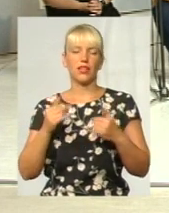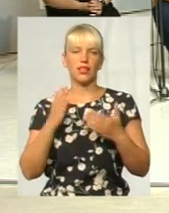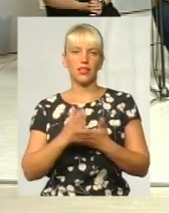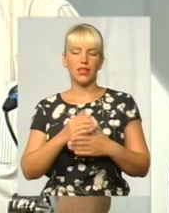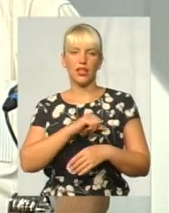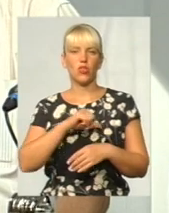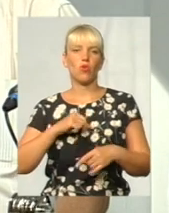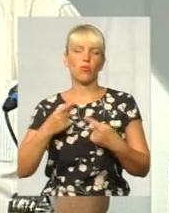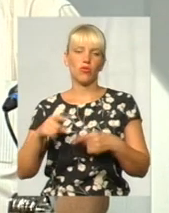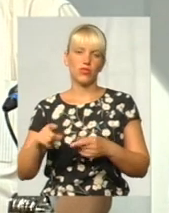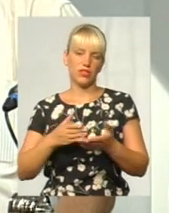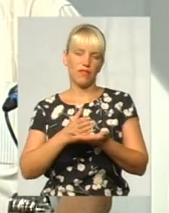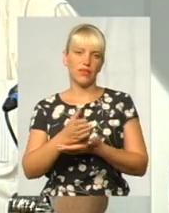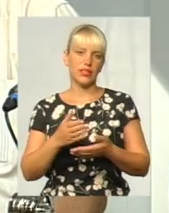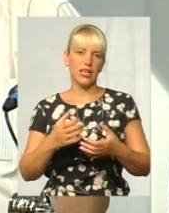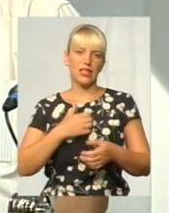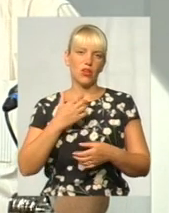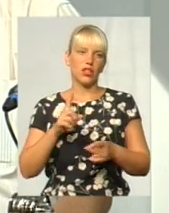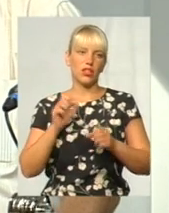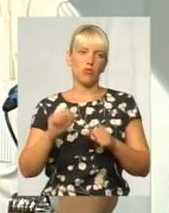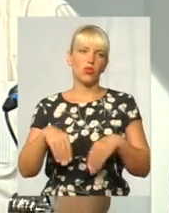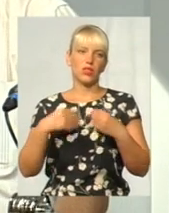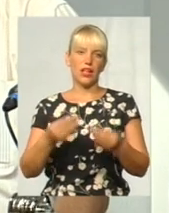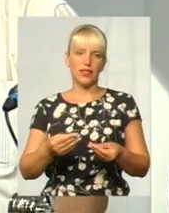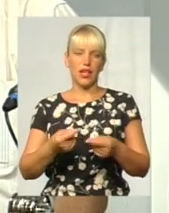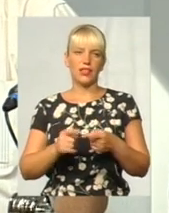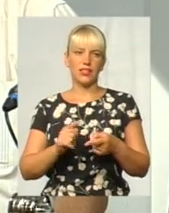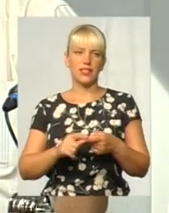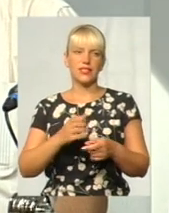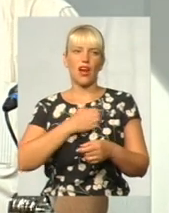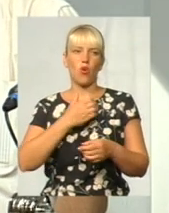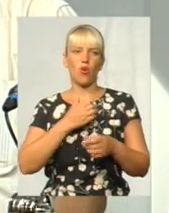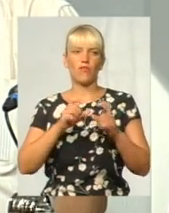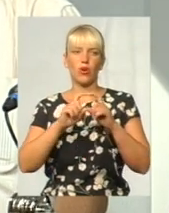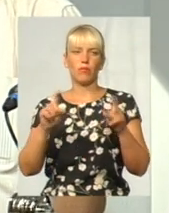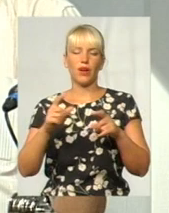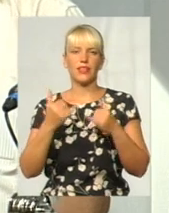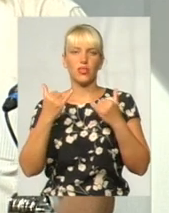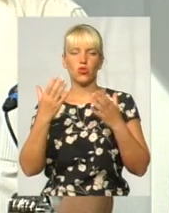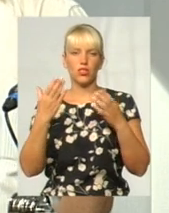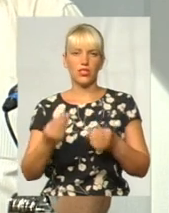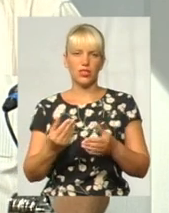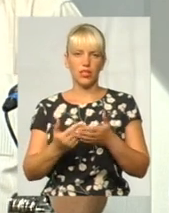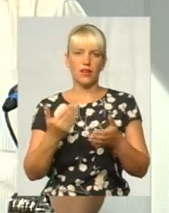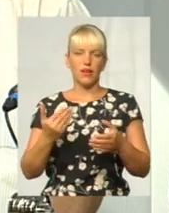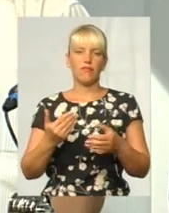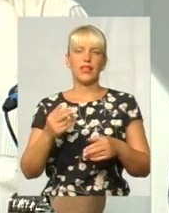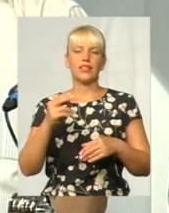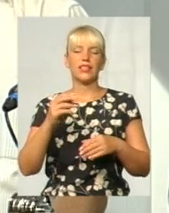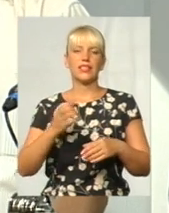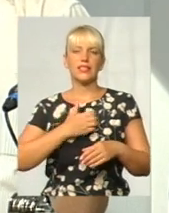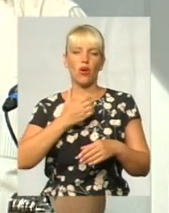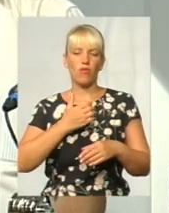добровільні види страхування, які можуть надати ті чи інші класичні страхові компанії. На сьогоднішній від страхування будівельних